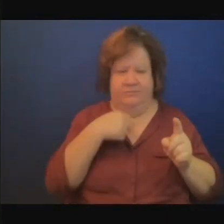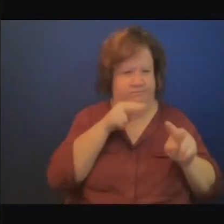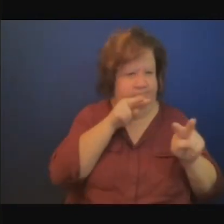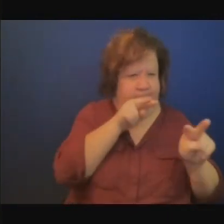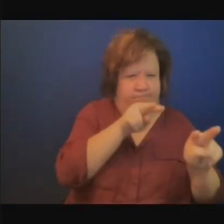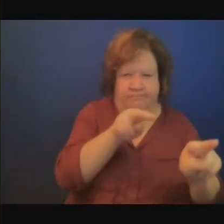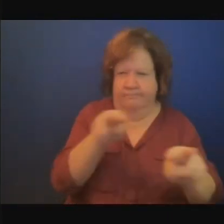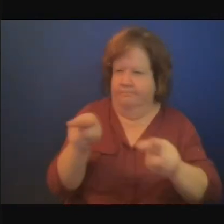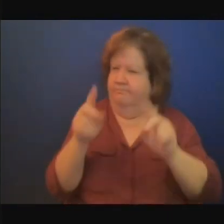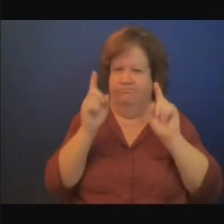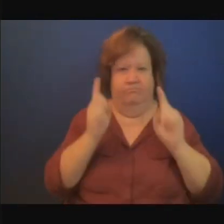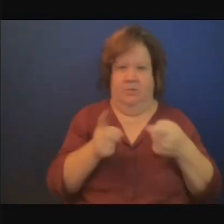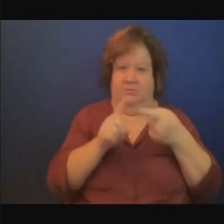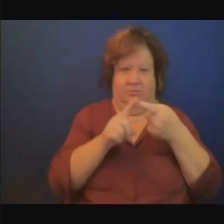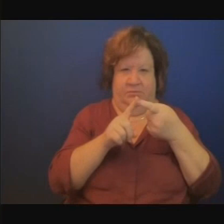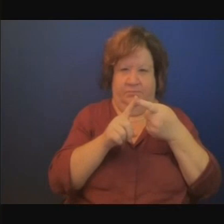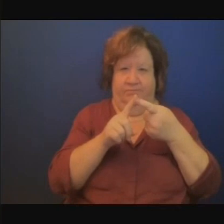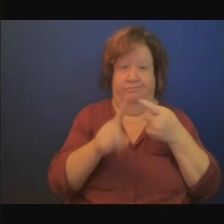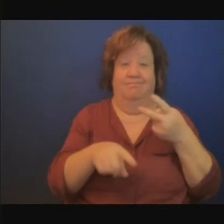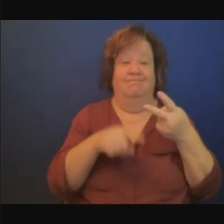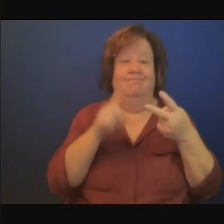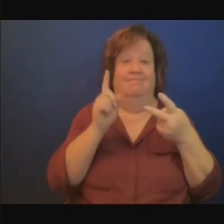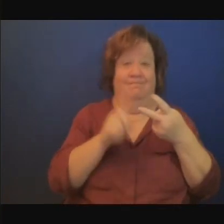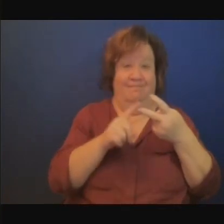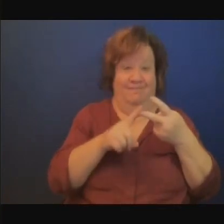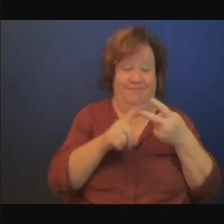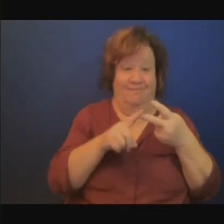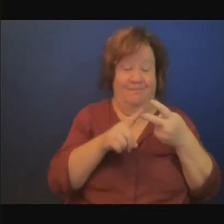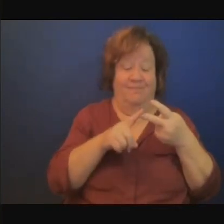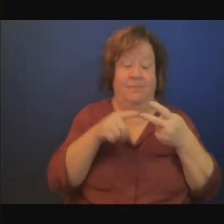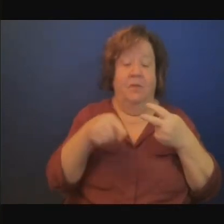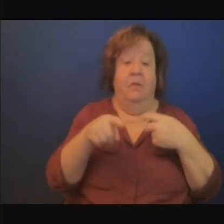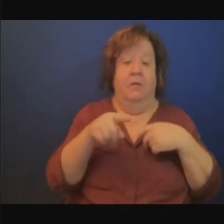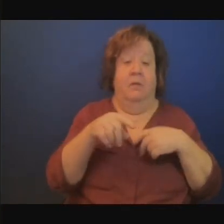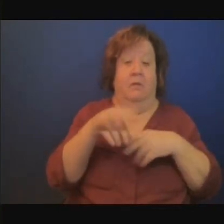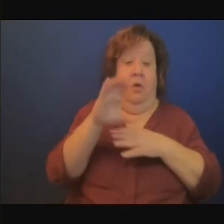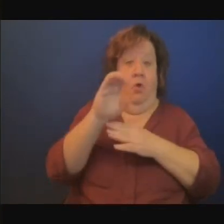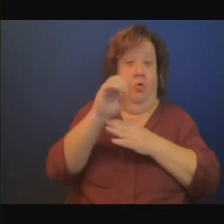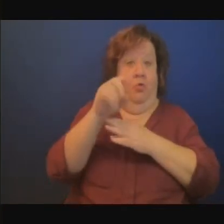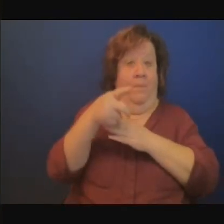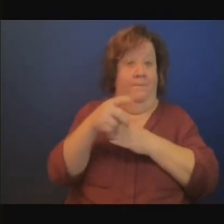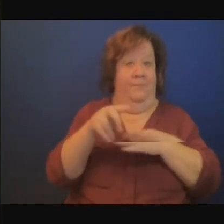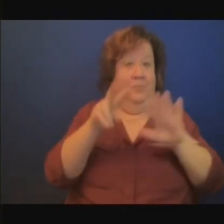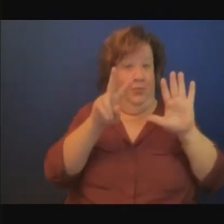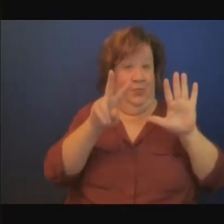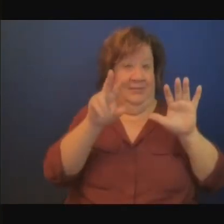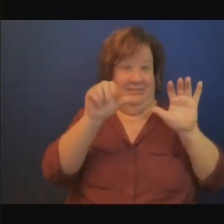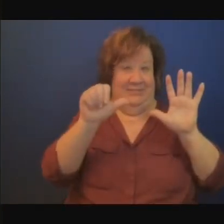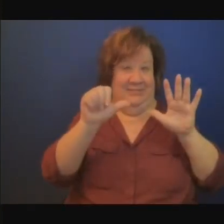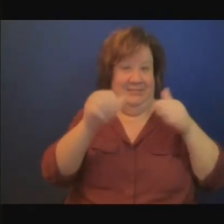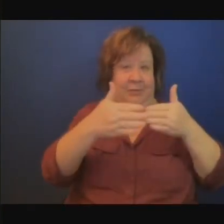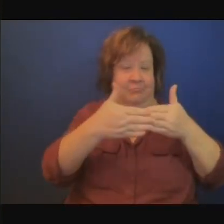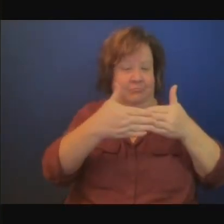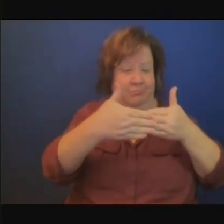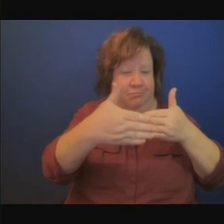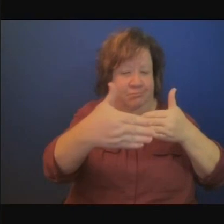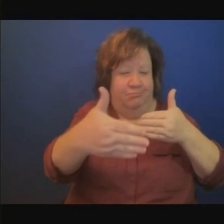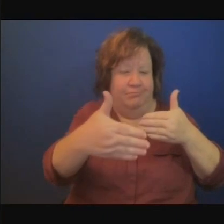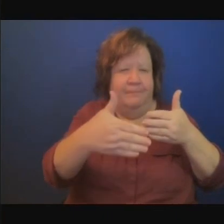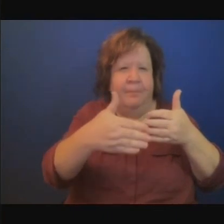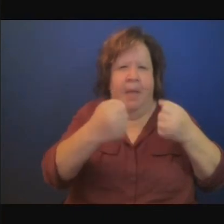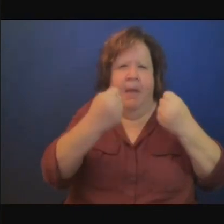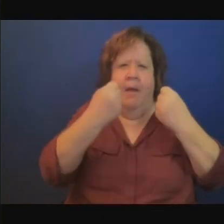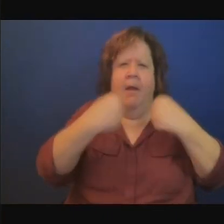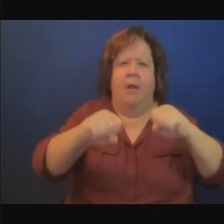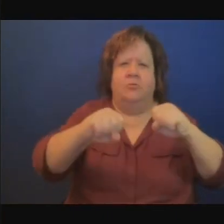doivent préparer un plan d'action clair et précis pour l'après COP26 en se concentrant sur deux grands éléments